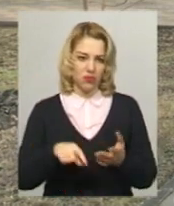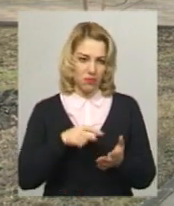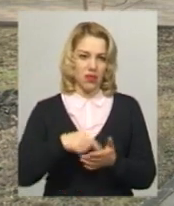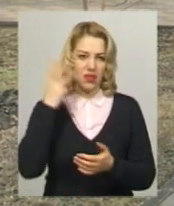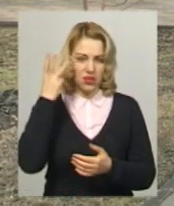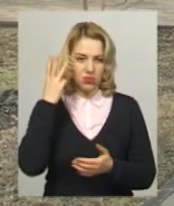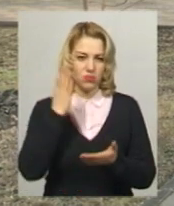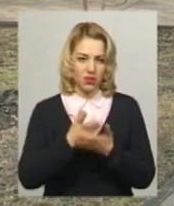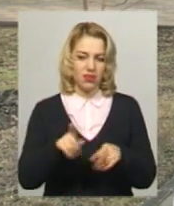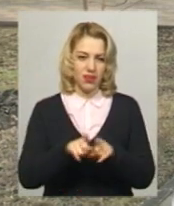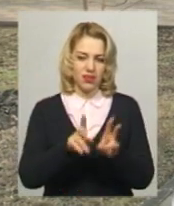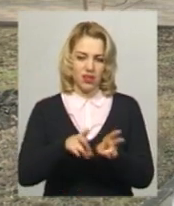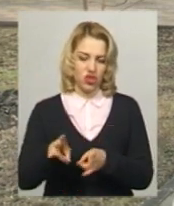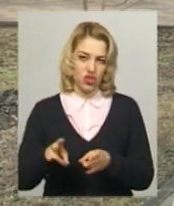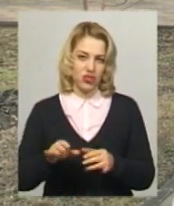трагічні історії.